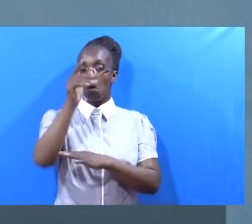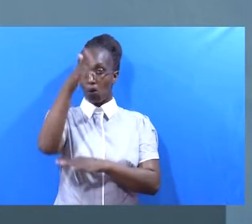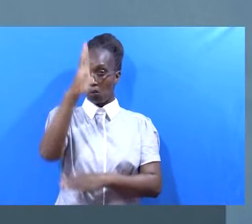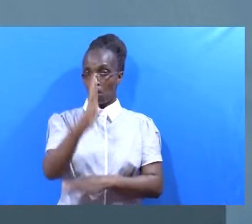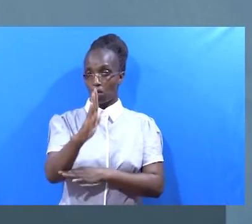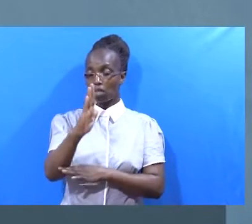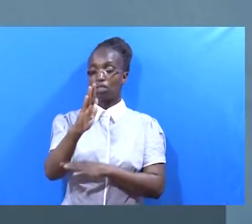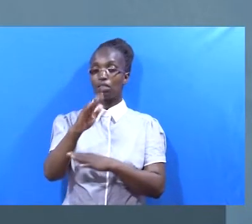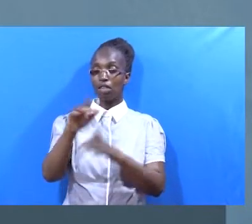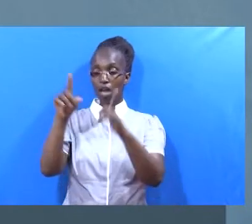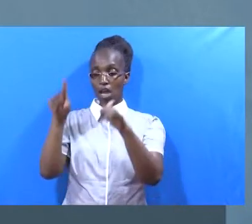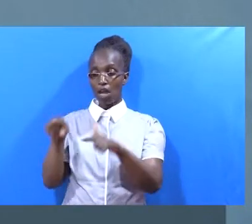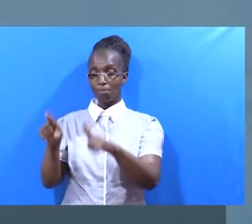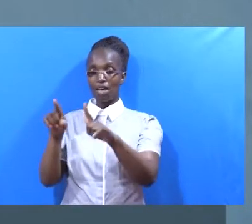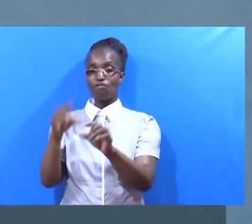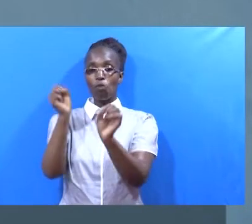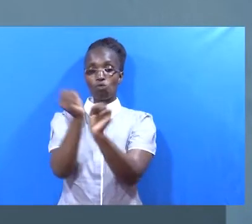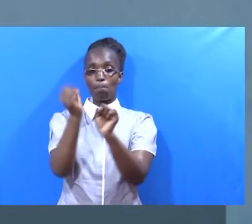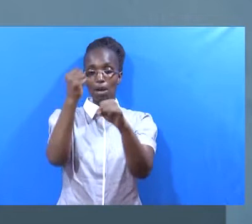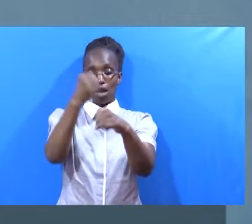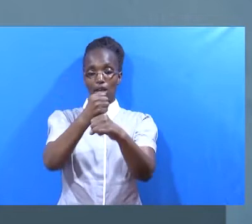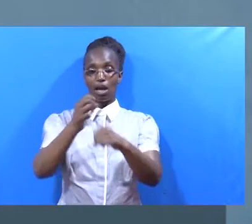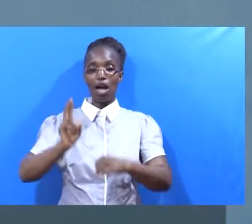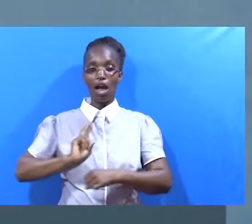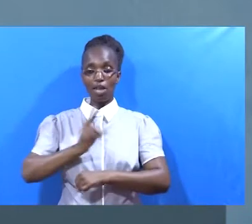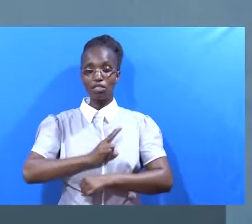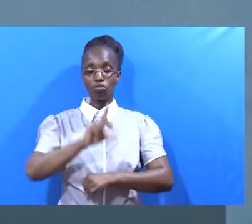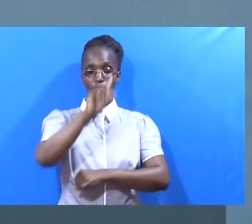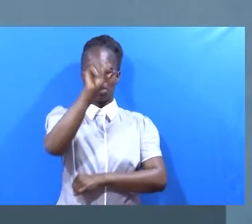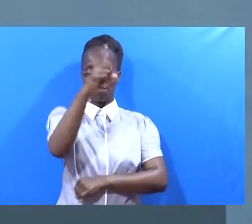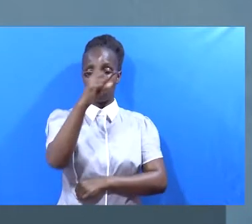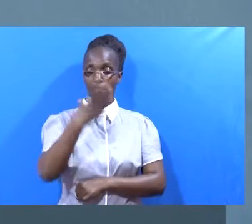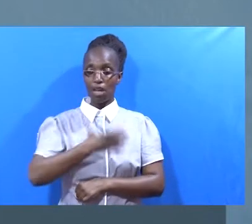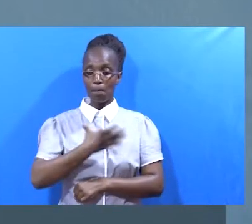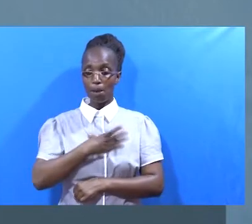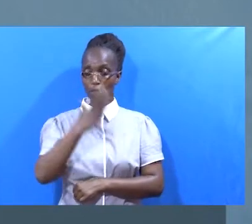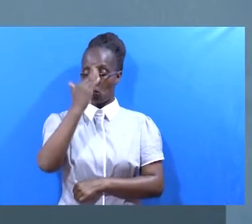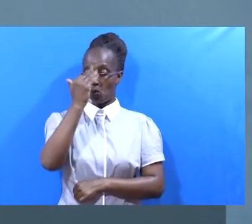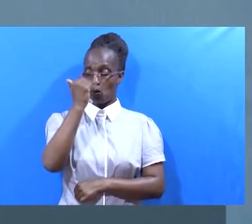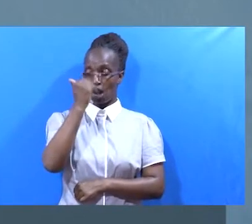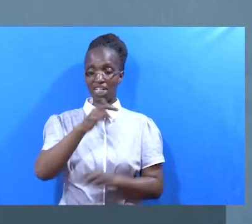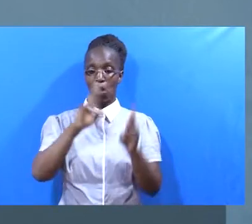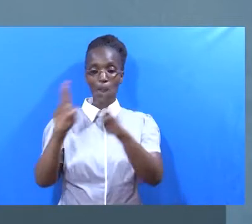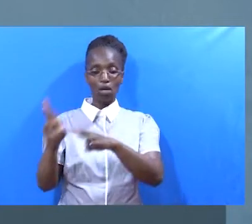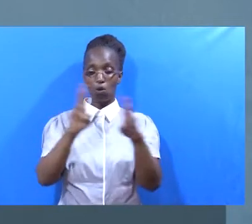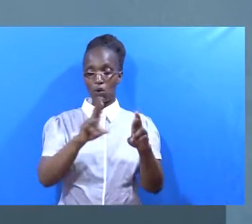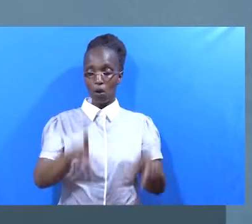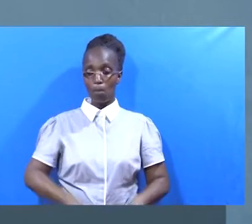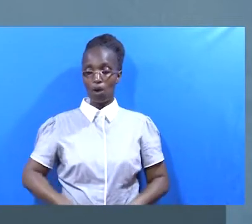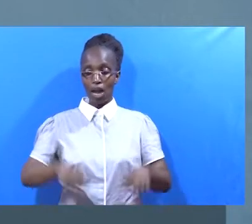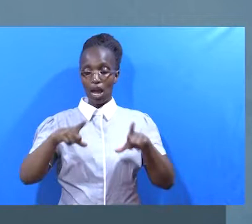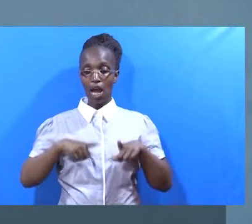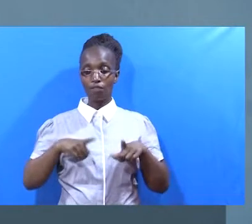Mungu mwenyewe Anatufanya tuwe wakuanza Kwa sababu katika yale maisha yetu